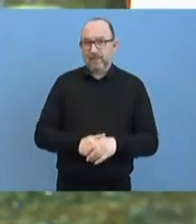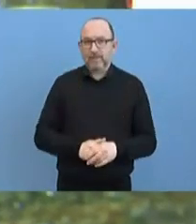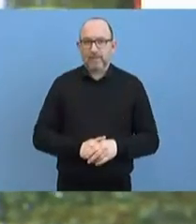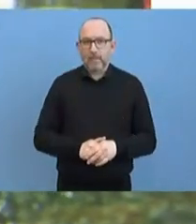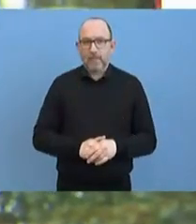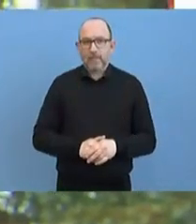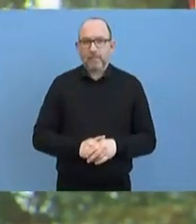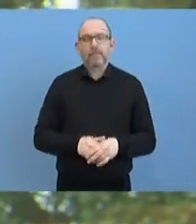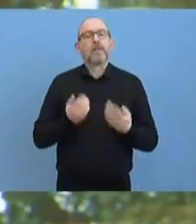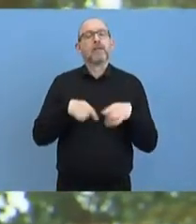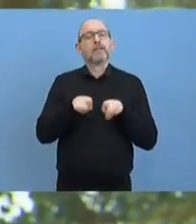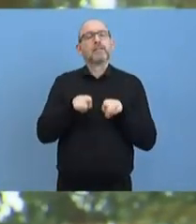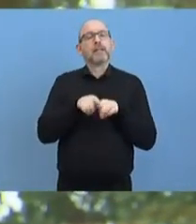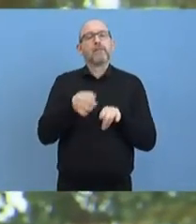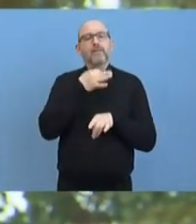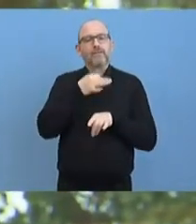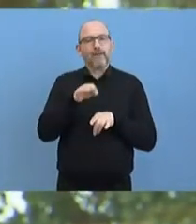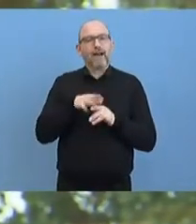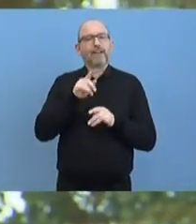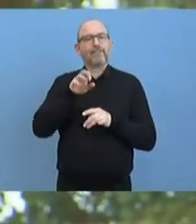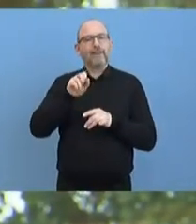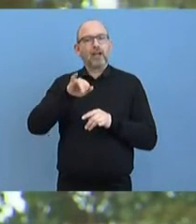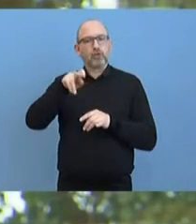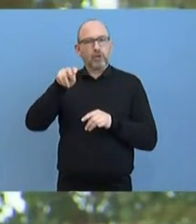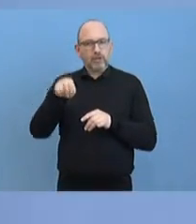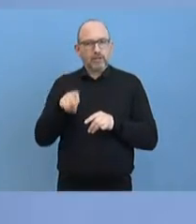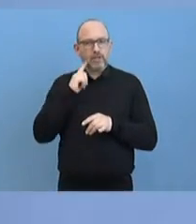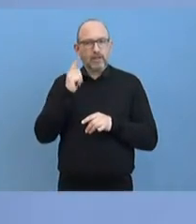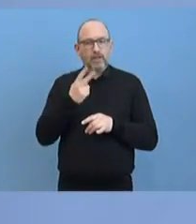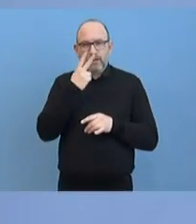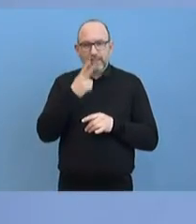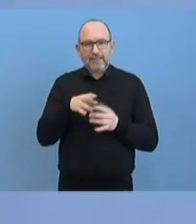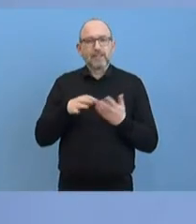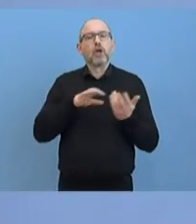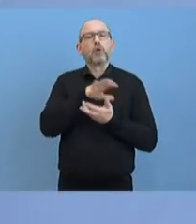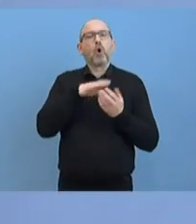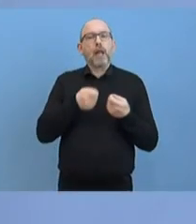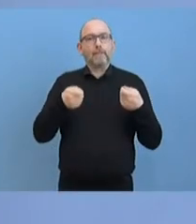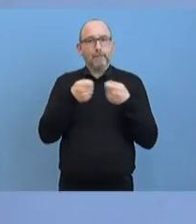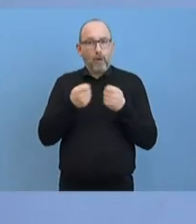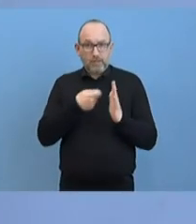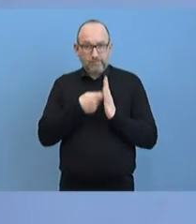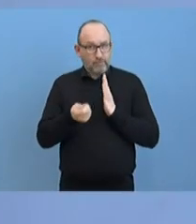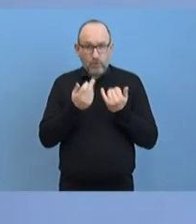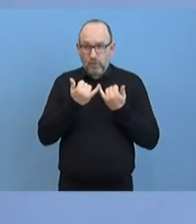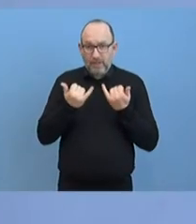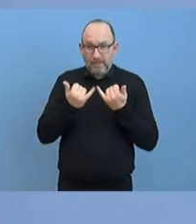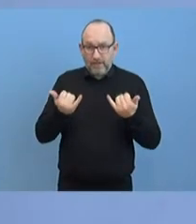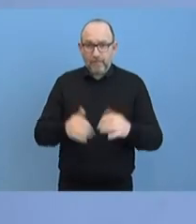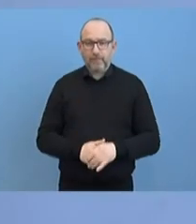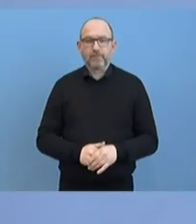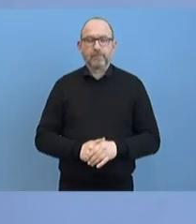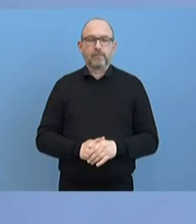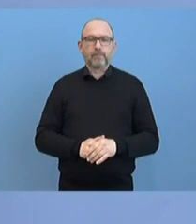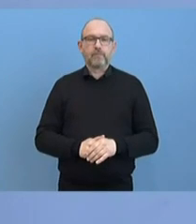Jordans von AP. Sind Corona-Bonds jetzt vom Tisch? Und wenn ja, warum? Ich könnte vielleicht insgesamt einen kurzen Ausblick